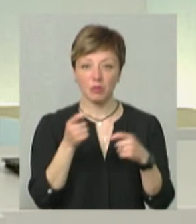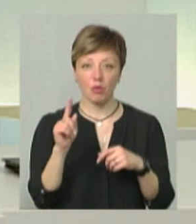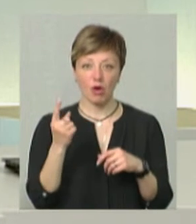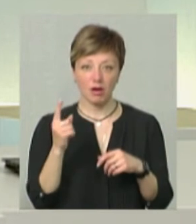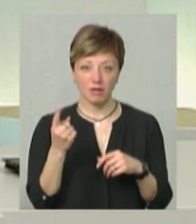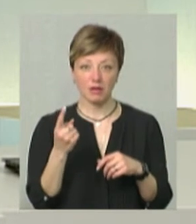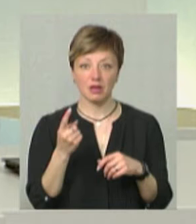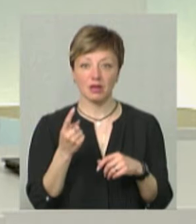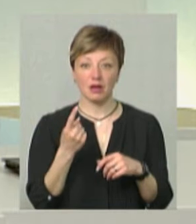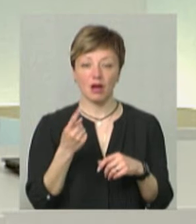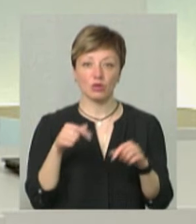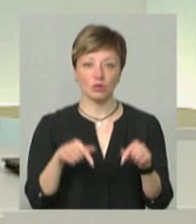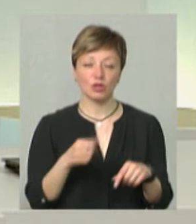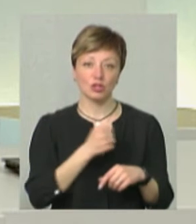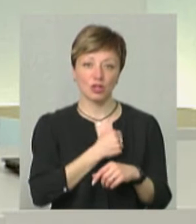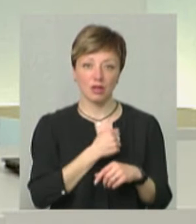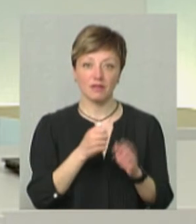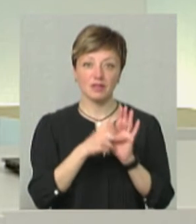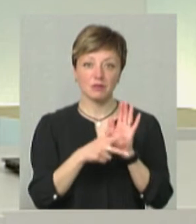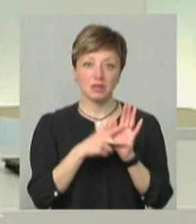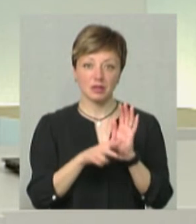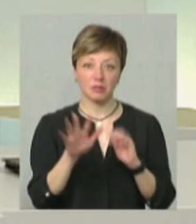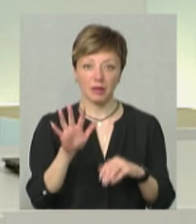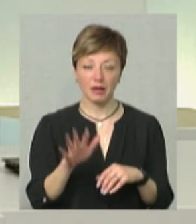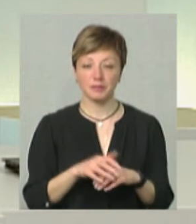гривні за кілограм, а тут, на жаль, 85.